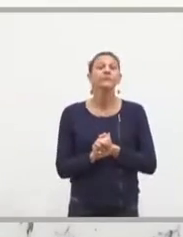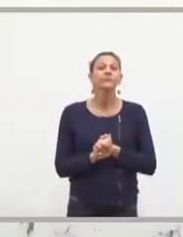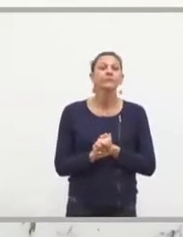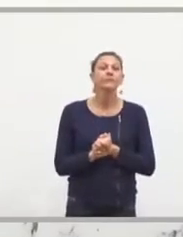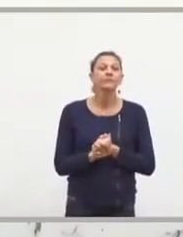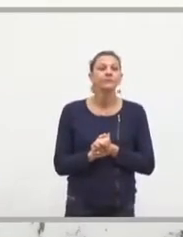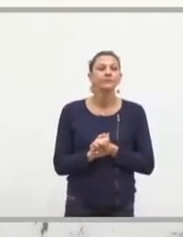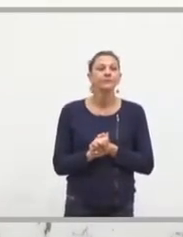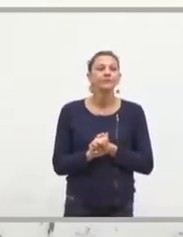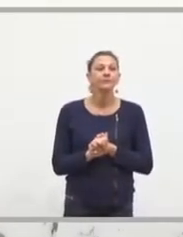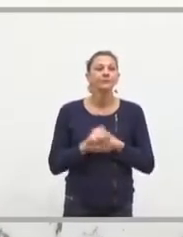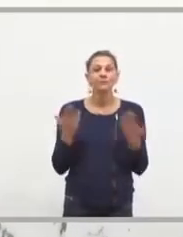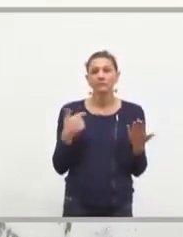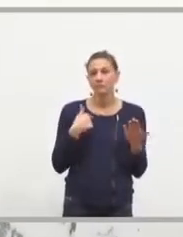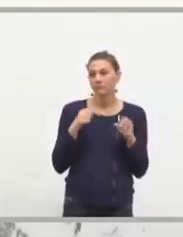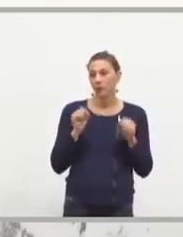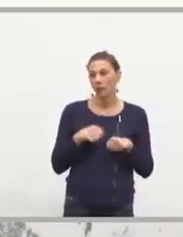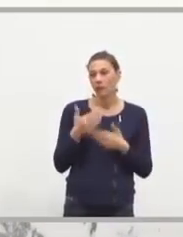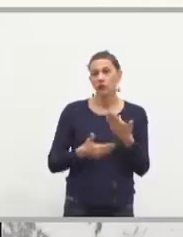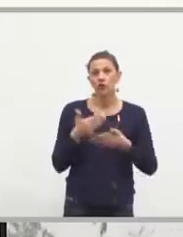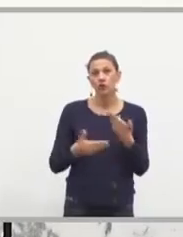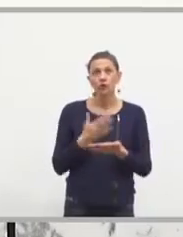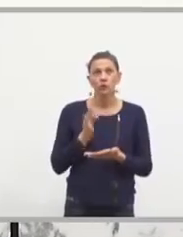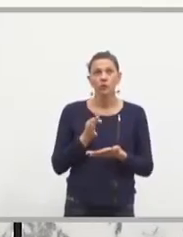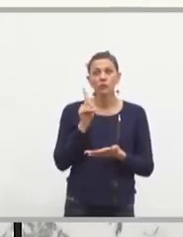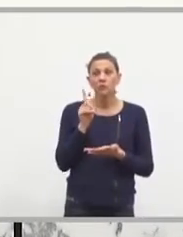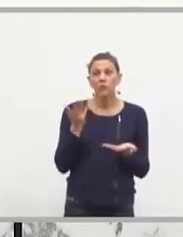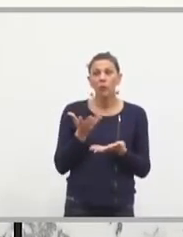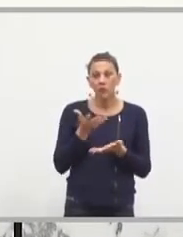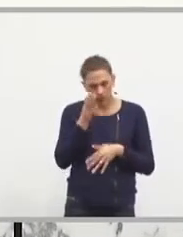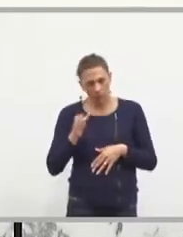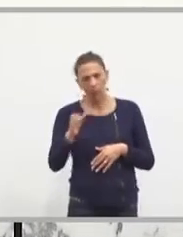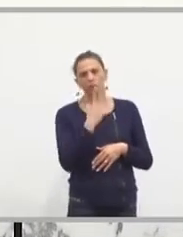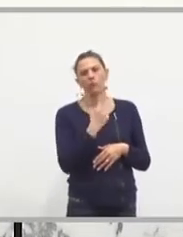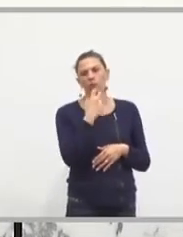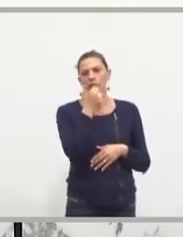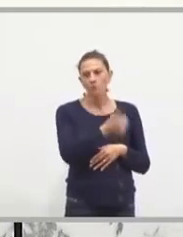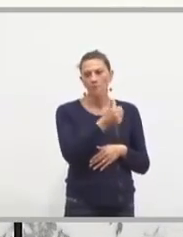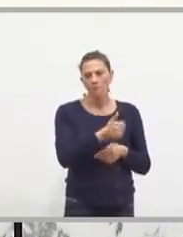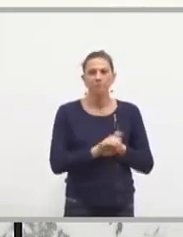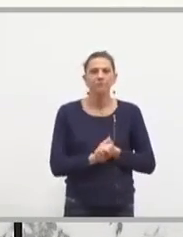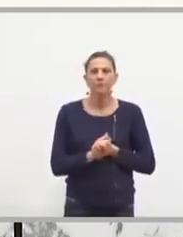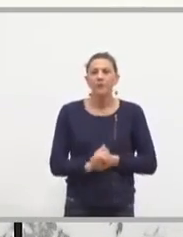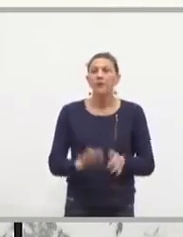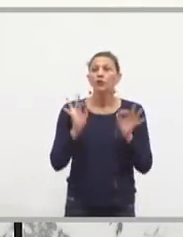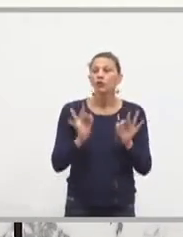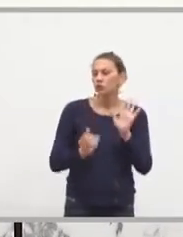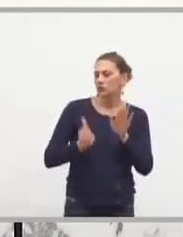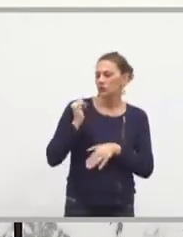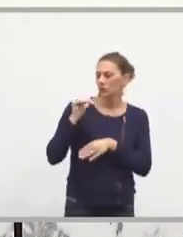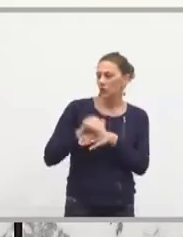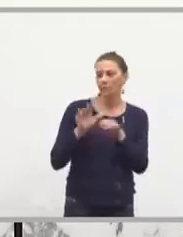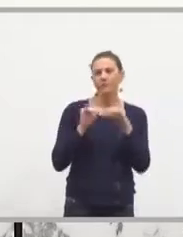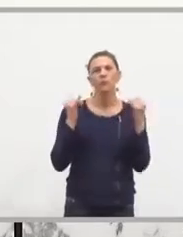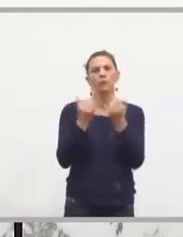Moi, je veux bien avancer ce que vous voulez, mais moi, j'écoute les citoyens. Hier, en réunion publique, une